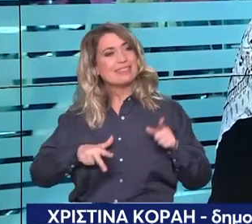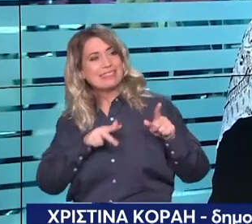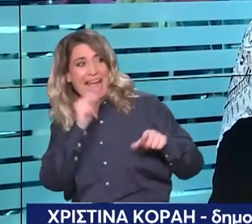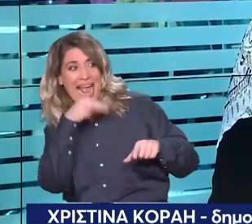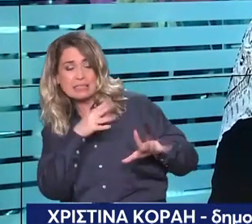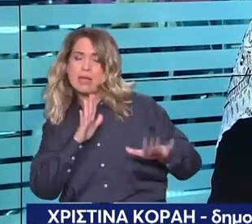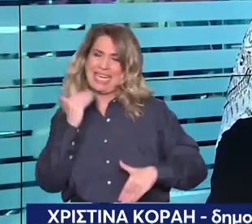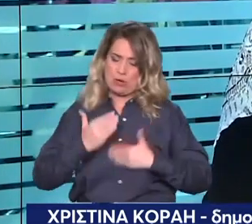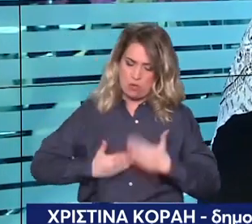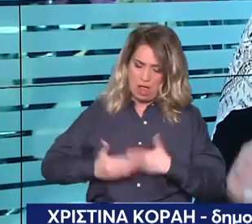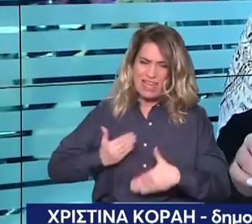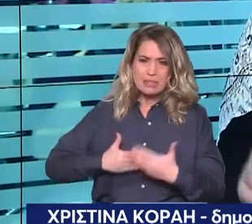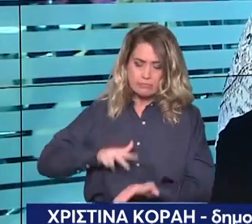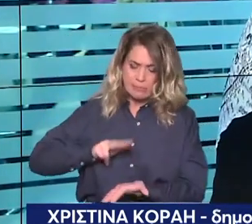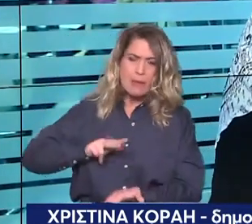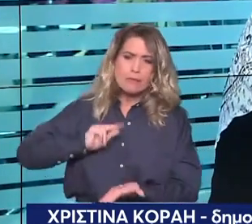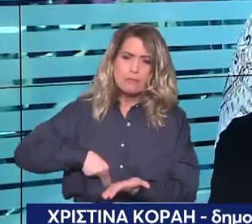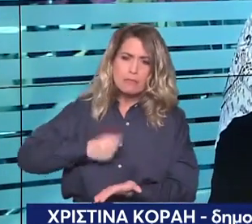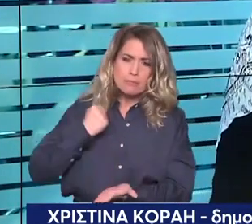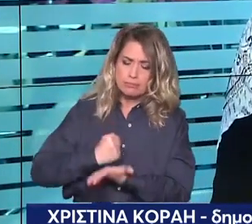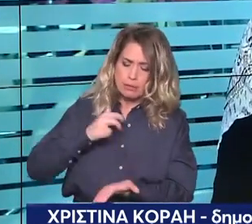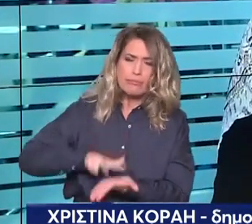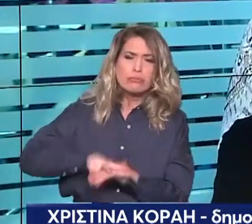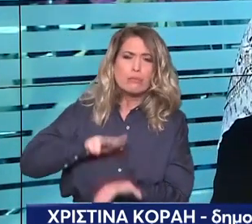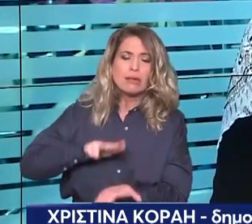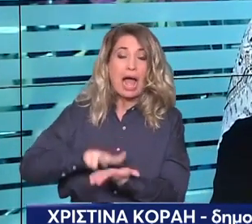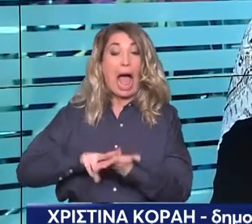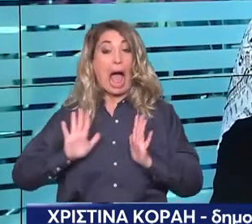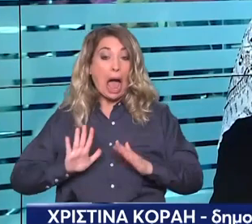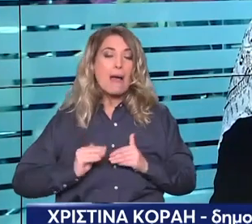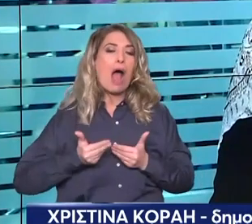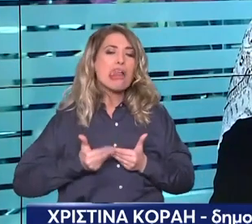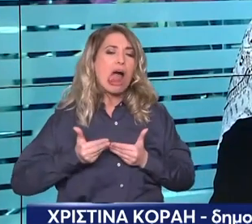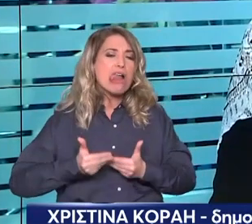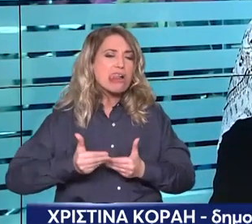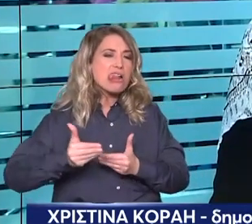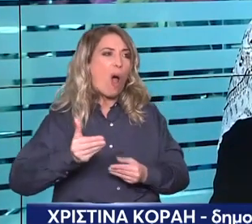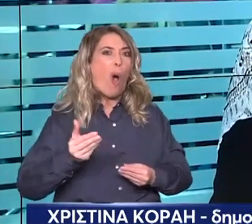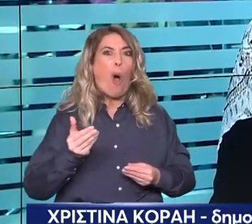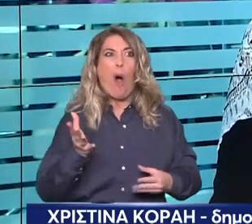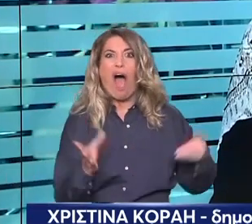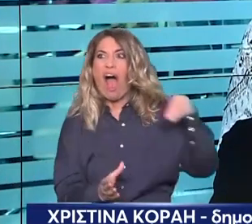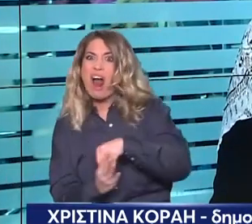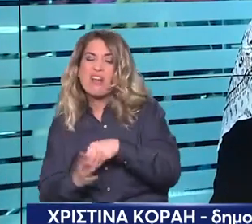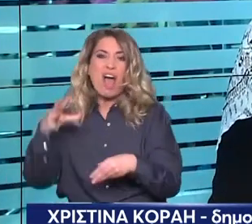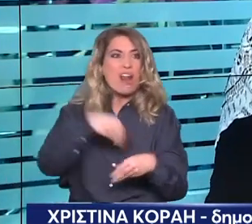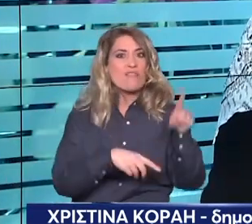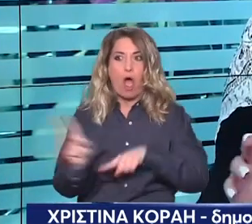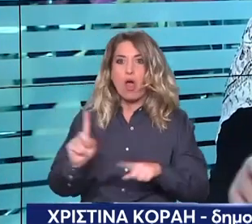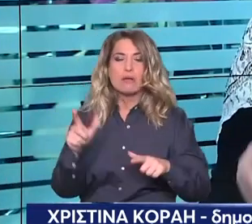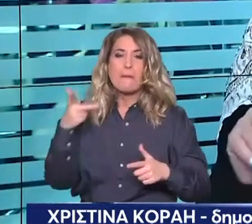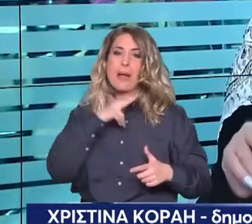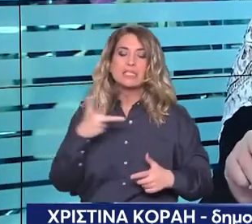-ενάμιση μήνα από τώρα να έχει ολοκληρωθεί γιατί όσο τραβάει τόσο πολλώνει και τόσο τα πράγματα γίνονται πιο δύσκολα για όλους.